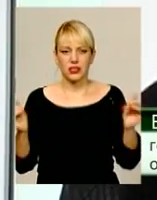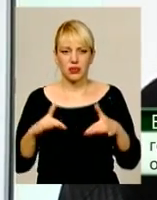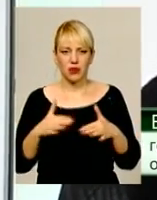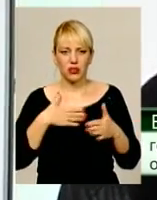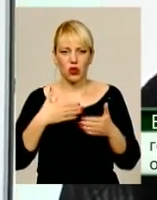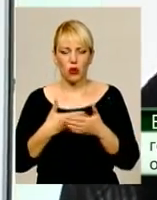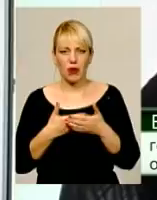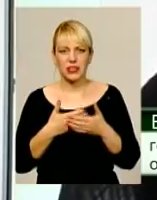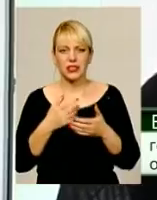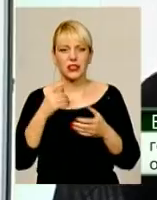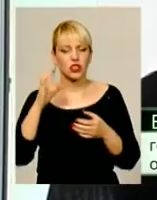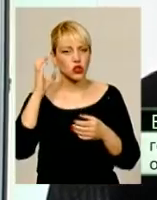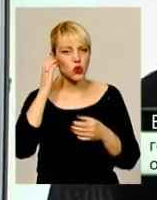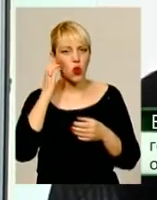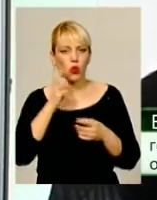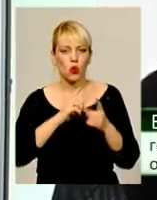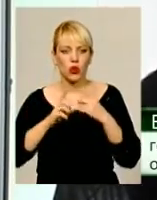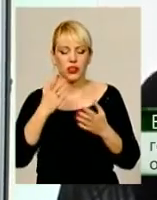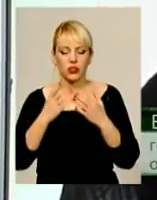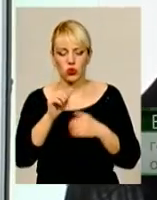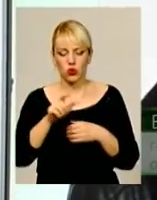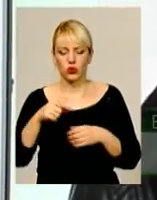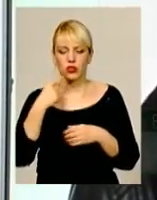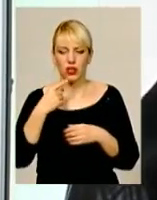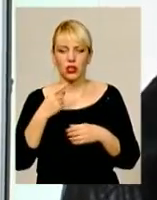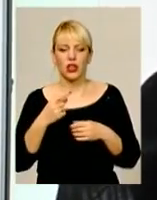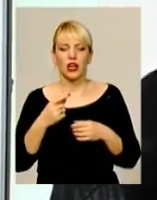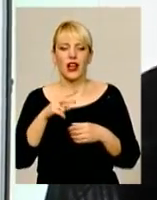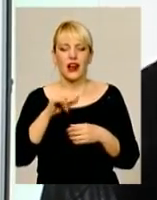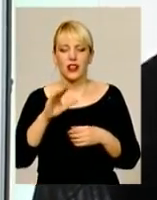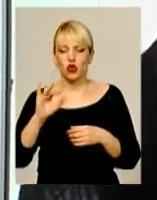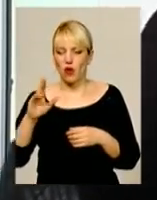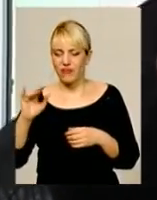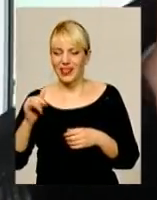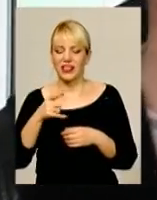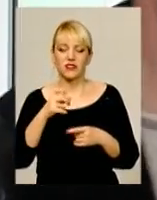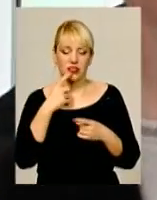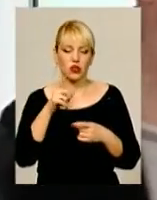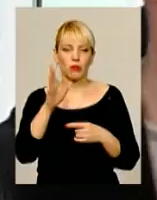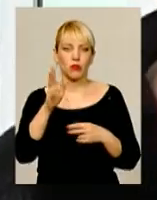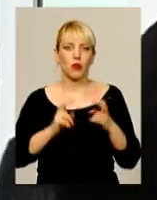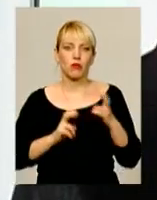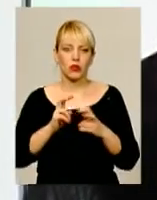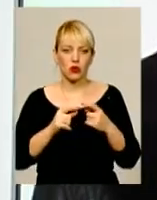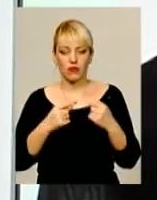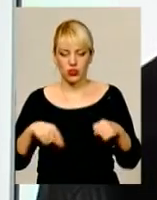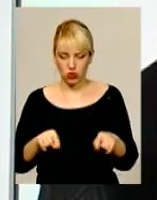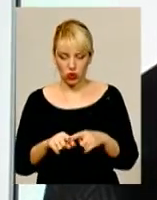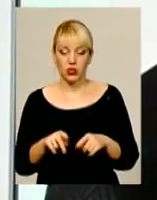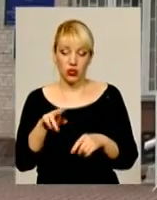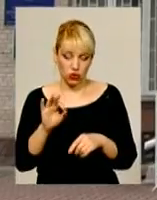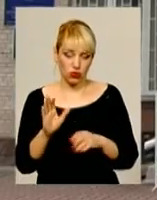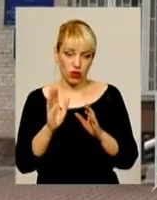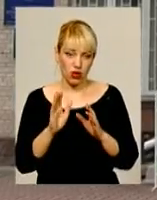люди лісових гринівець скажуть, там має бути промисловий зон. Вибачте, тим, що просять житлову, ми змушені будемо